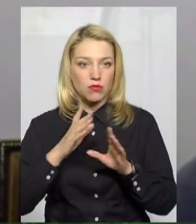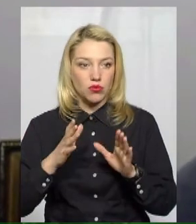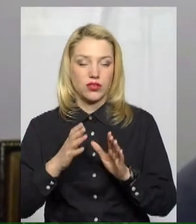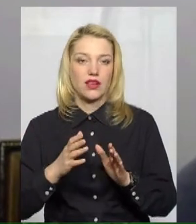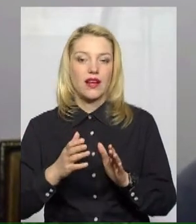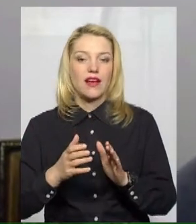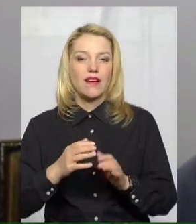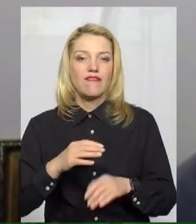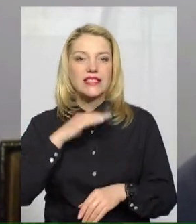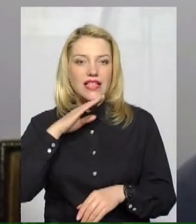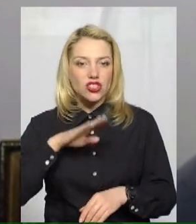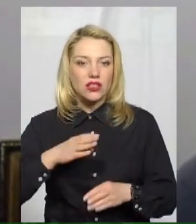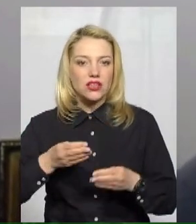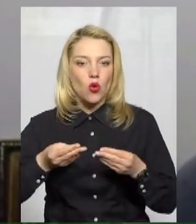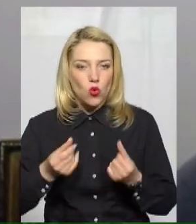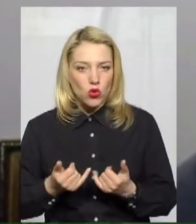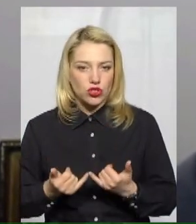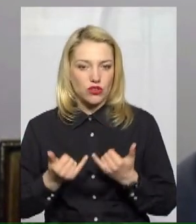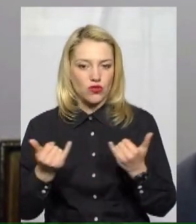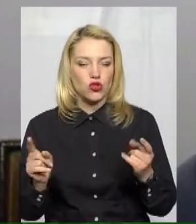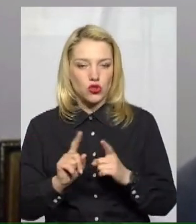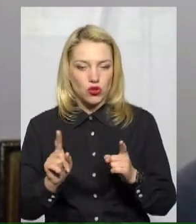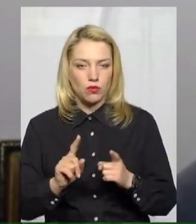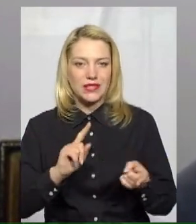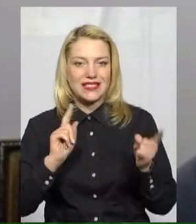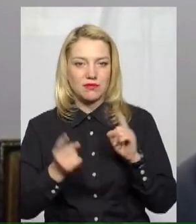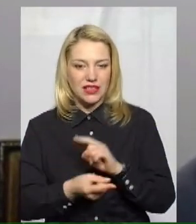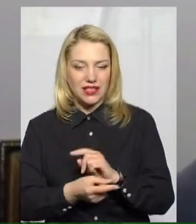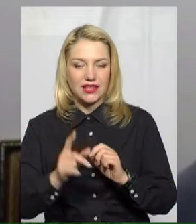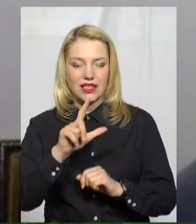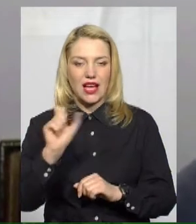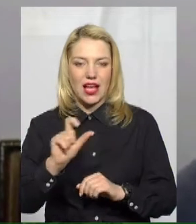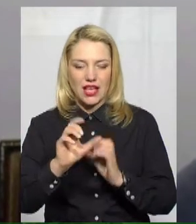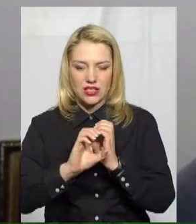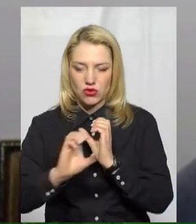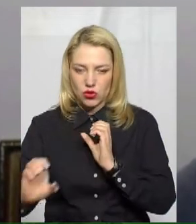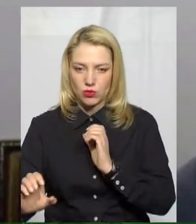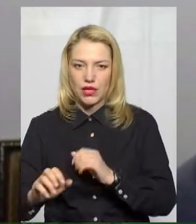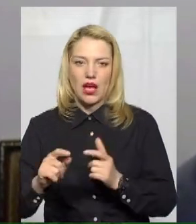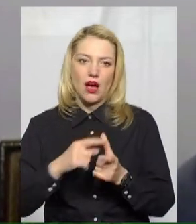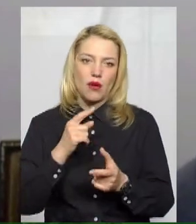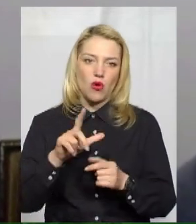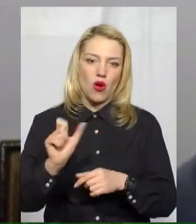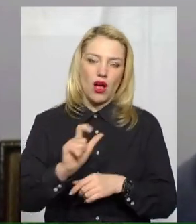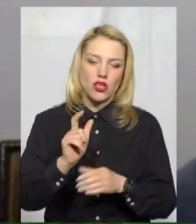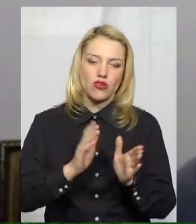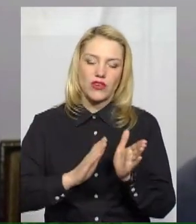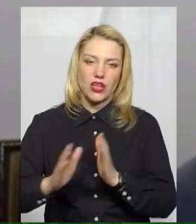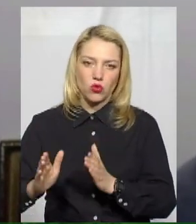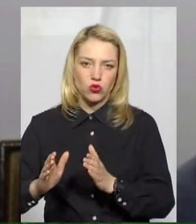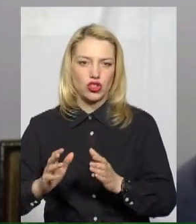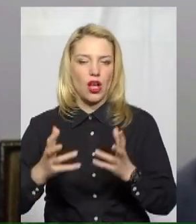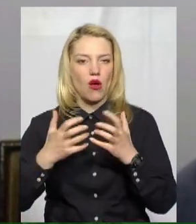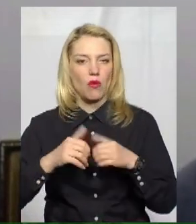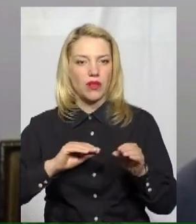зношені газопроводи, газорегулюючі обладнання, ми не зможемо працівникам